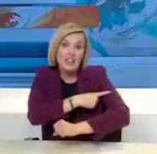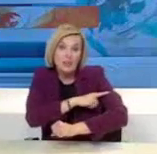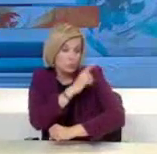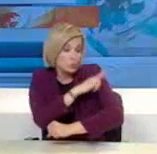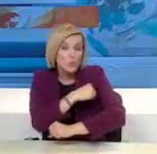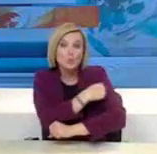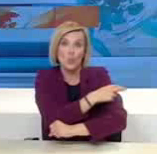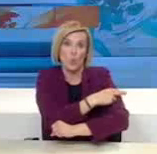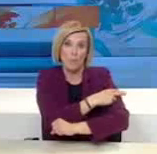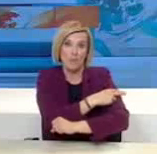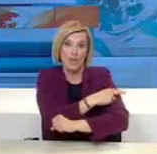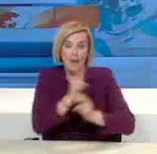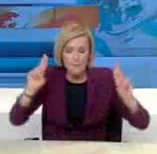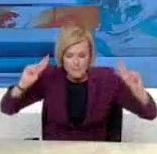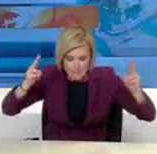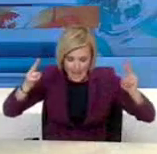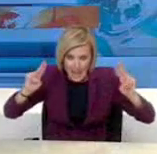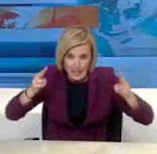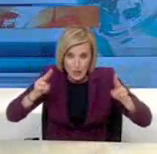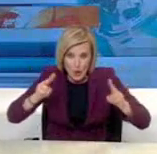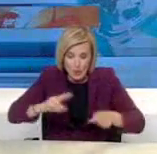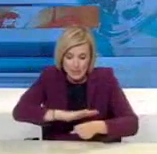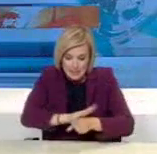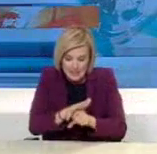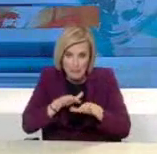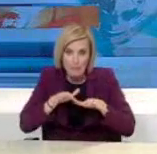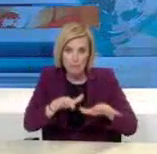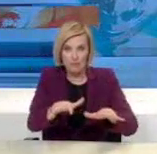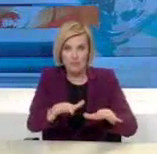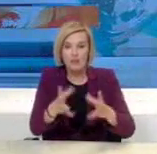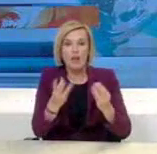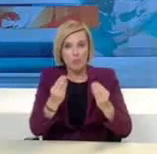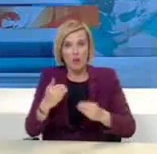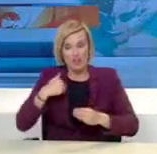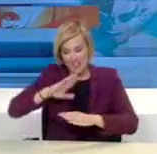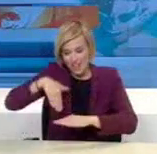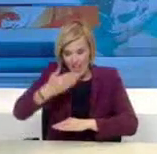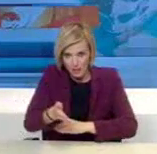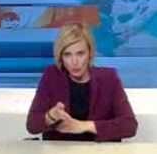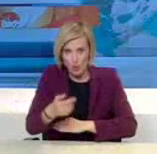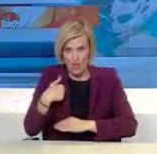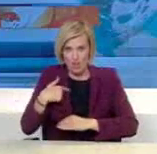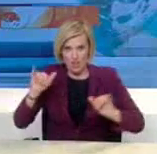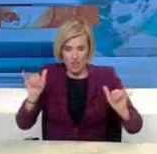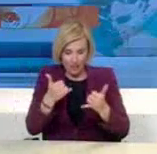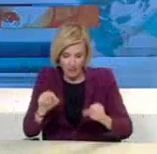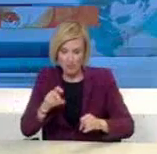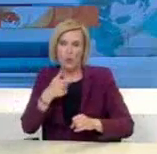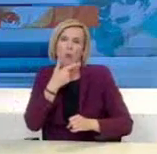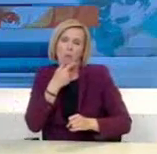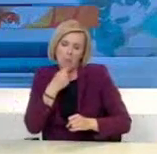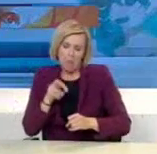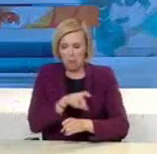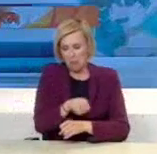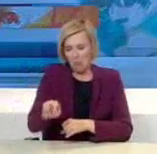Δεν πρέπει να επιτραπεί οι λίγοι ανεύθυνοι να βλάψουν τη συντριπτική πλειοψηφία των υπεύθυνων. Καθώς λοιπόν στη